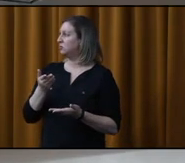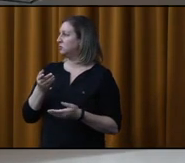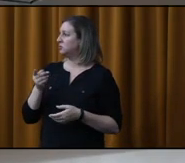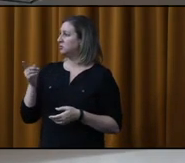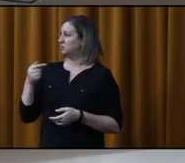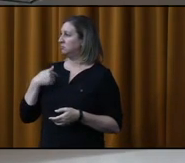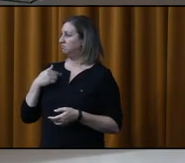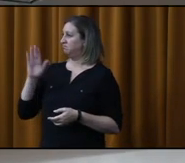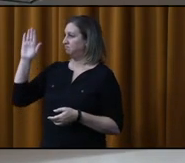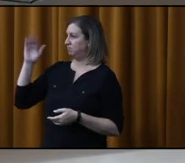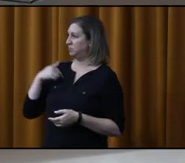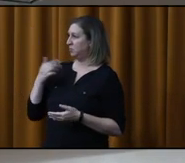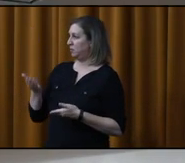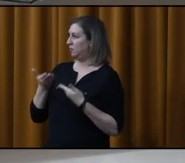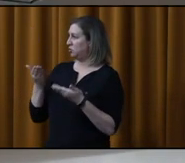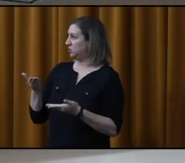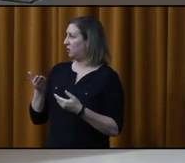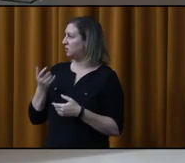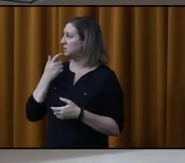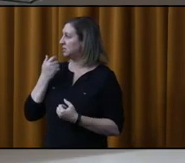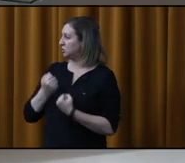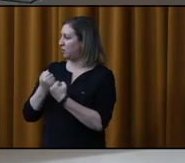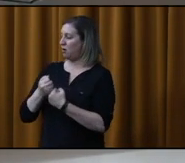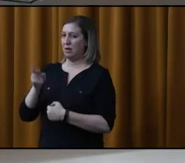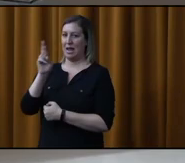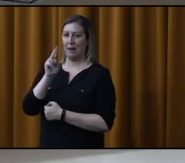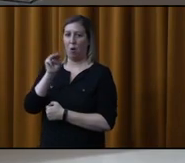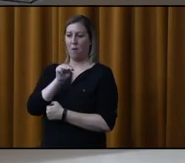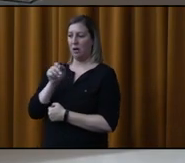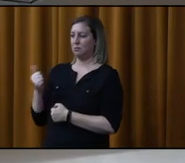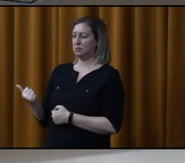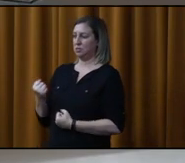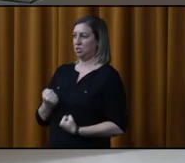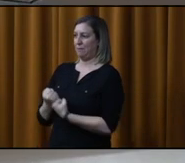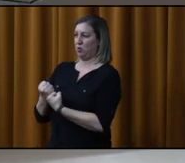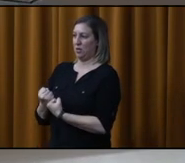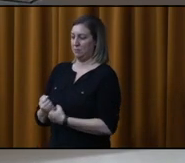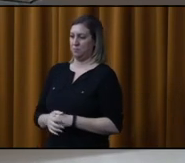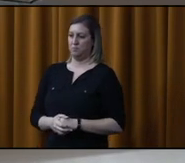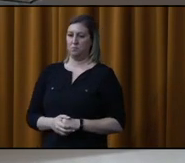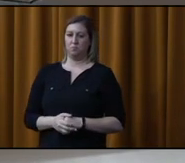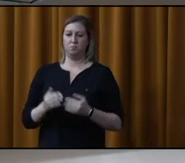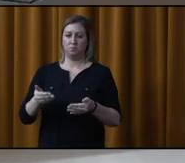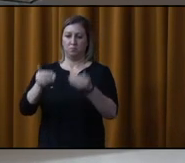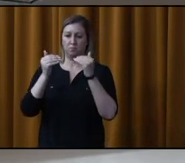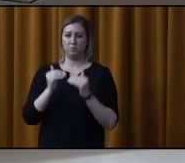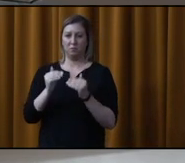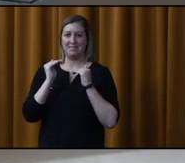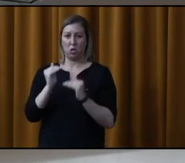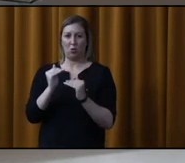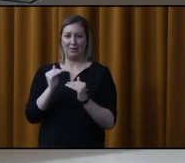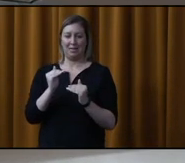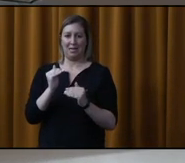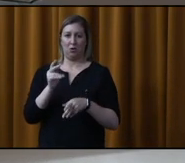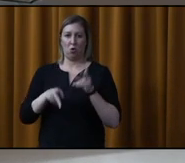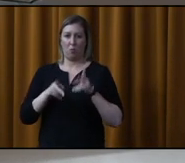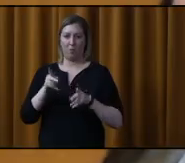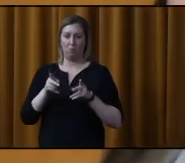proposition, M. le maire. Merci. Raymond Masse. J'appuie, M. le Président. Merci. On tombe à Sécurité urbaine 8.1.